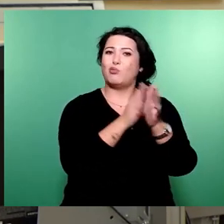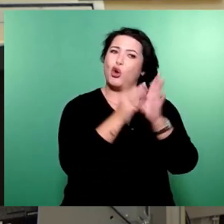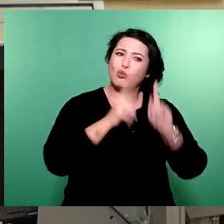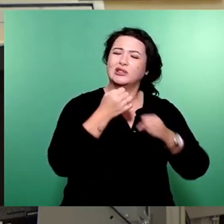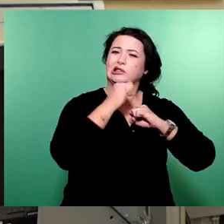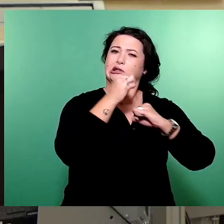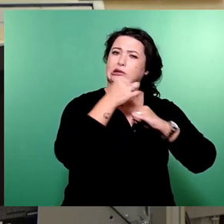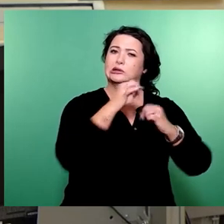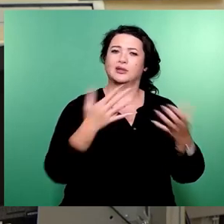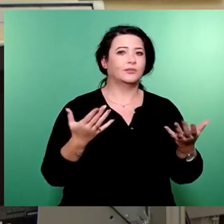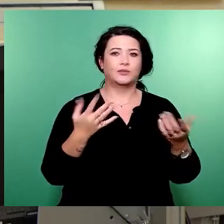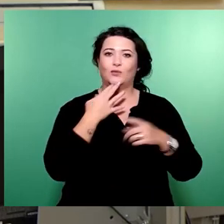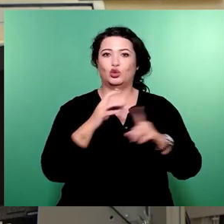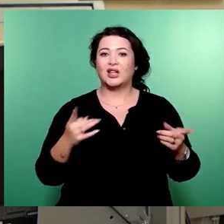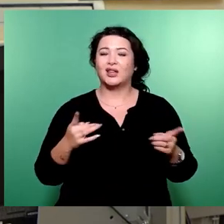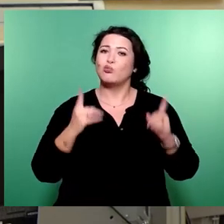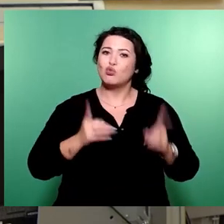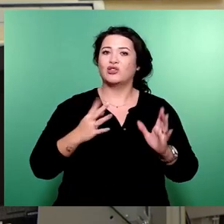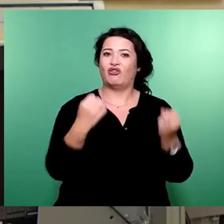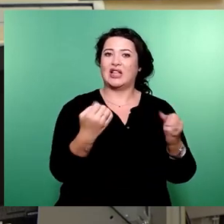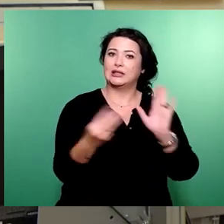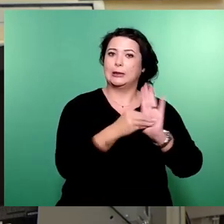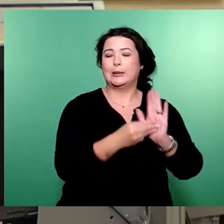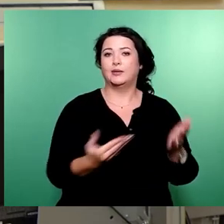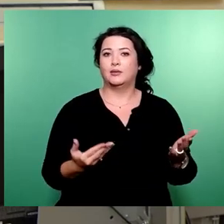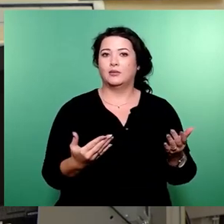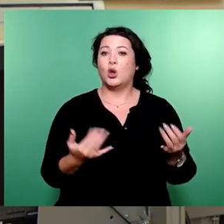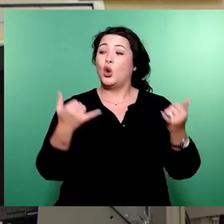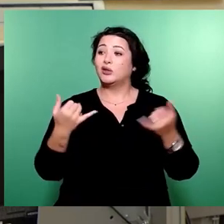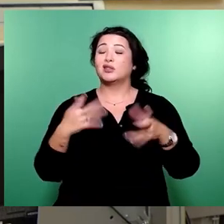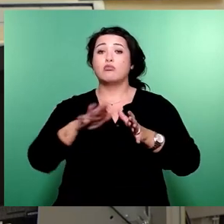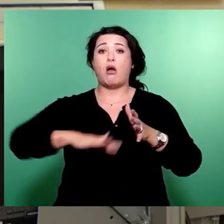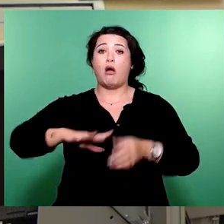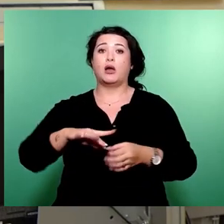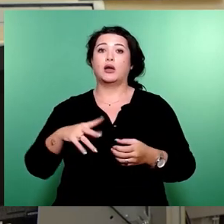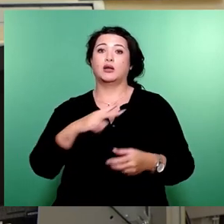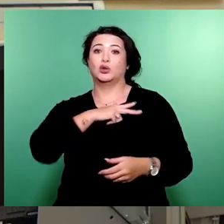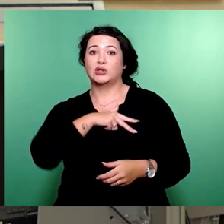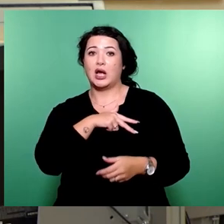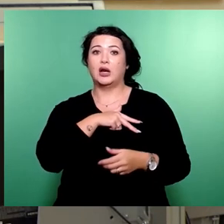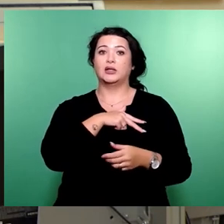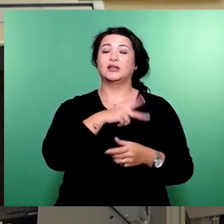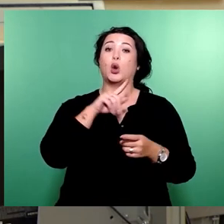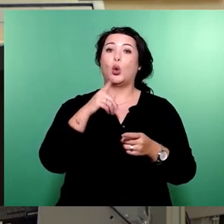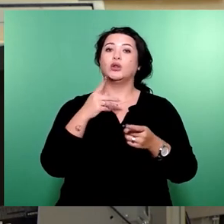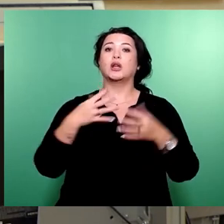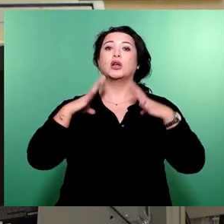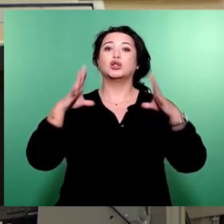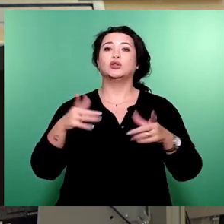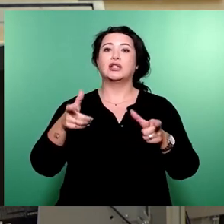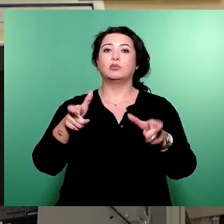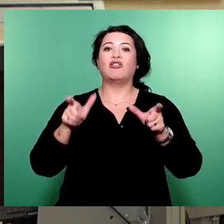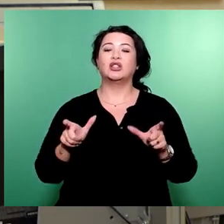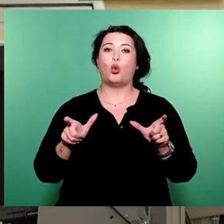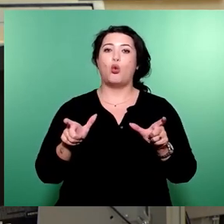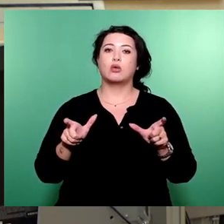ist es für die Bereiche Soziales, Gleichstellungsarbeit und Gesundheitsprävention ein großer Erfolg, dass